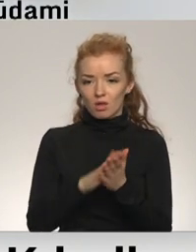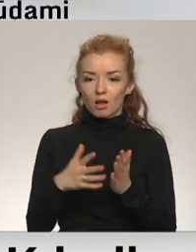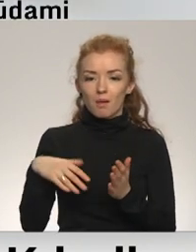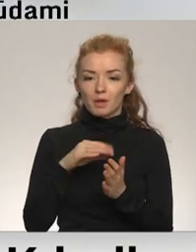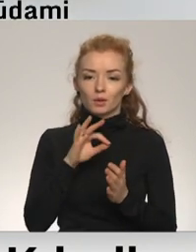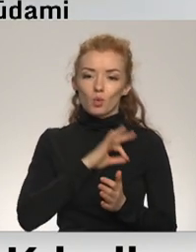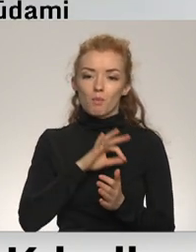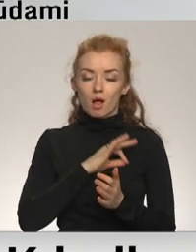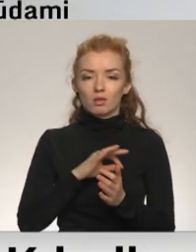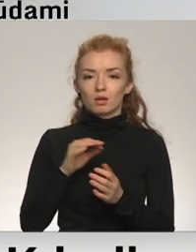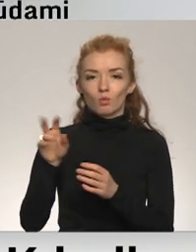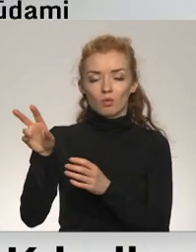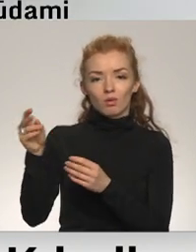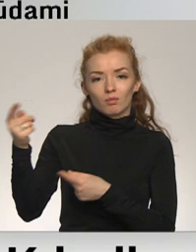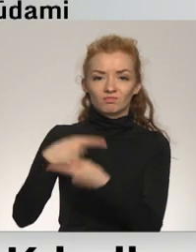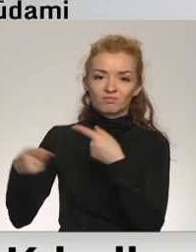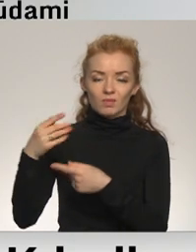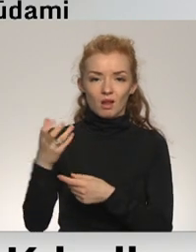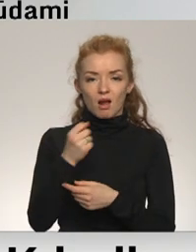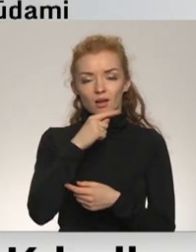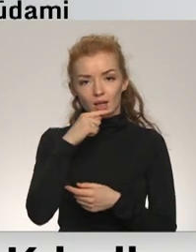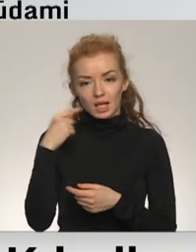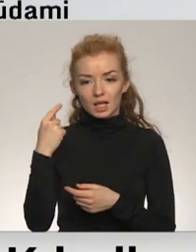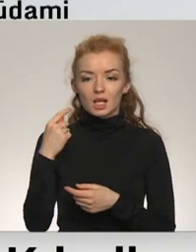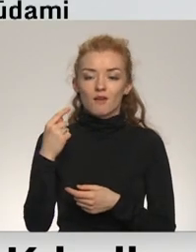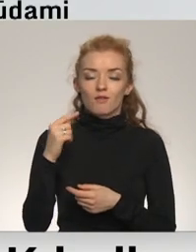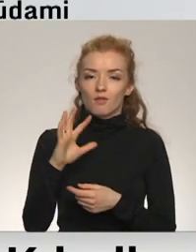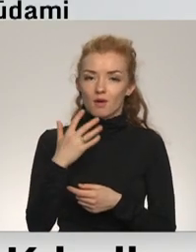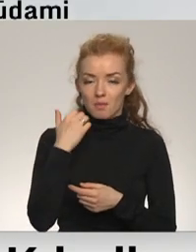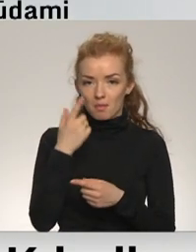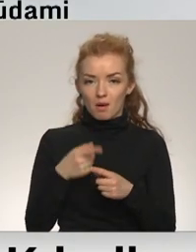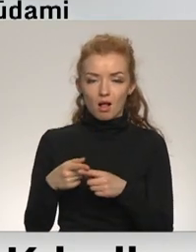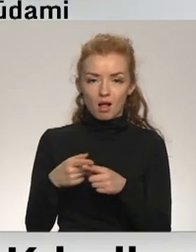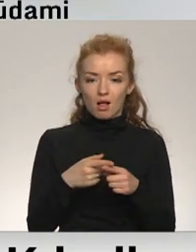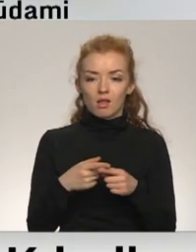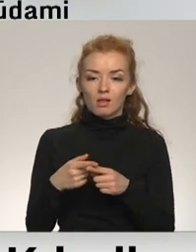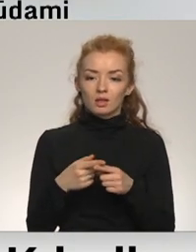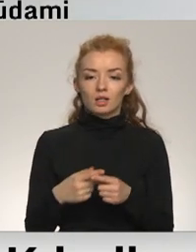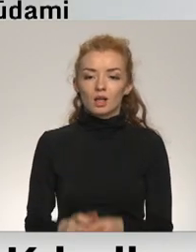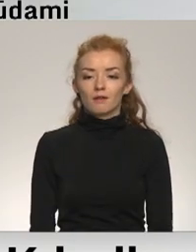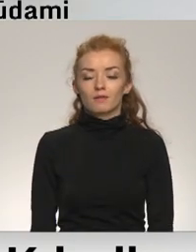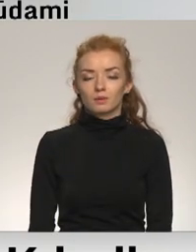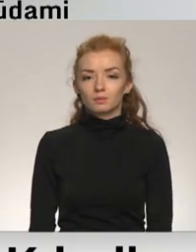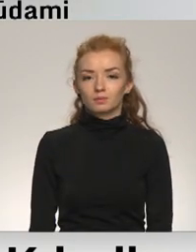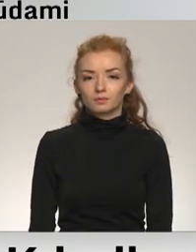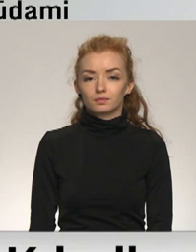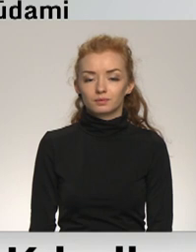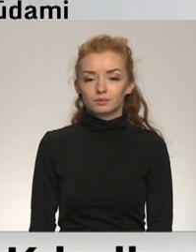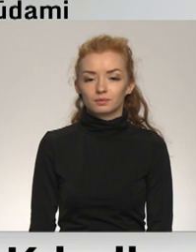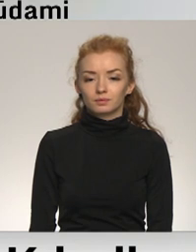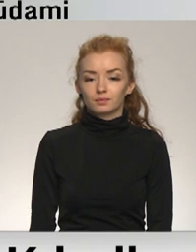varbūt nopelnīt, pēlnot iepēkot resursu no Krievijas ar Baltkrievijas.